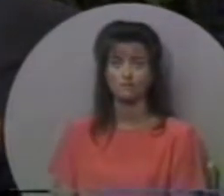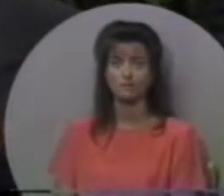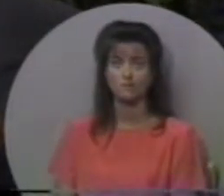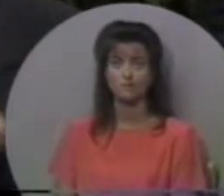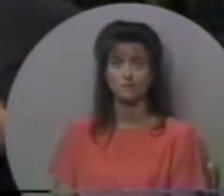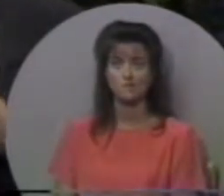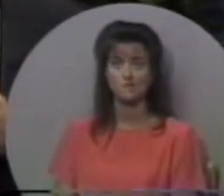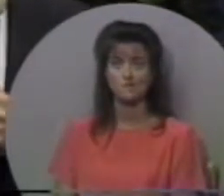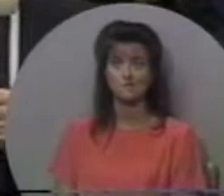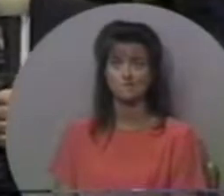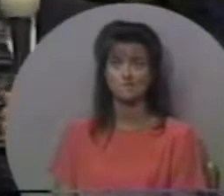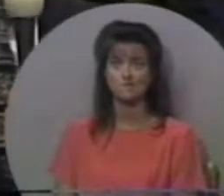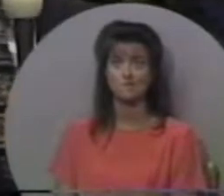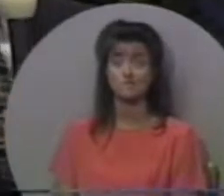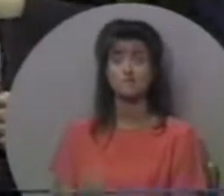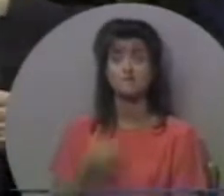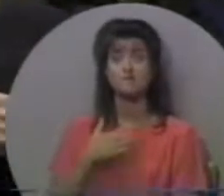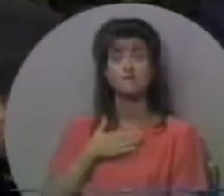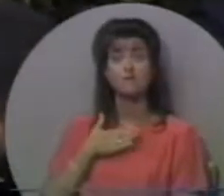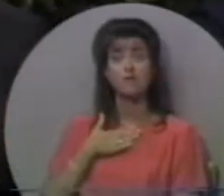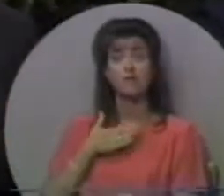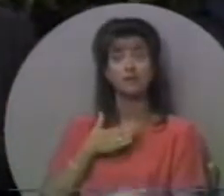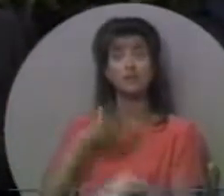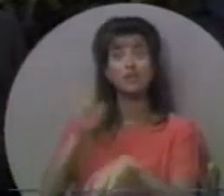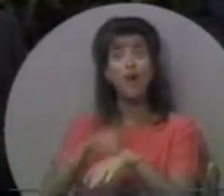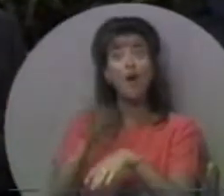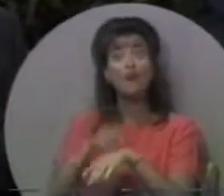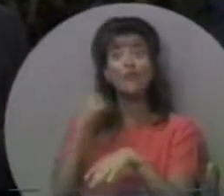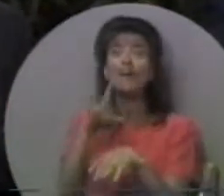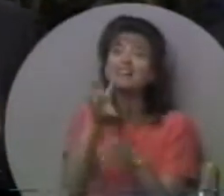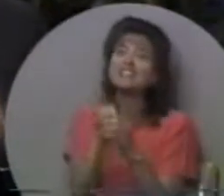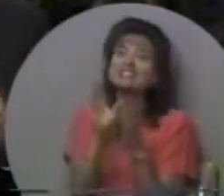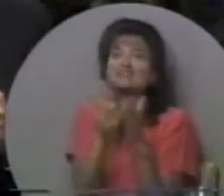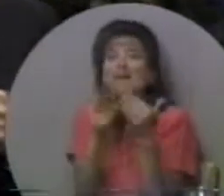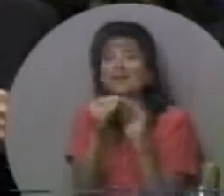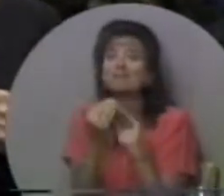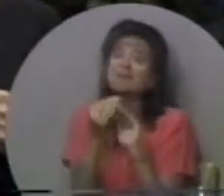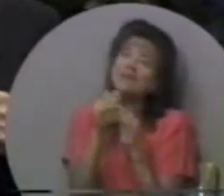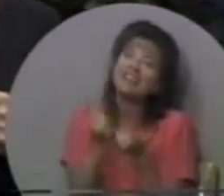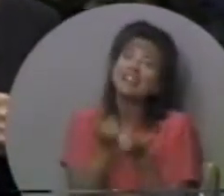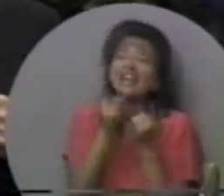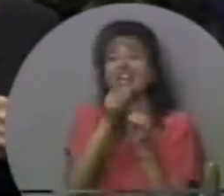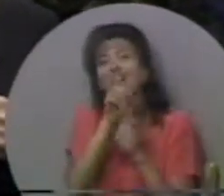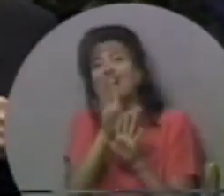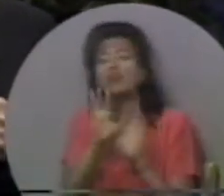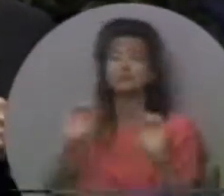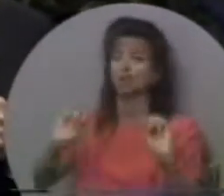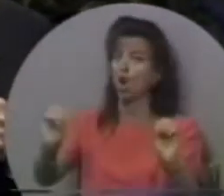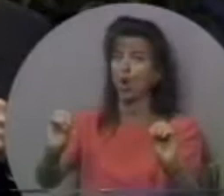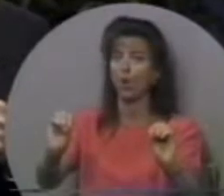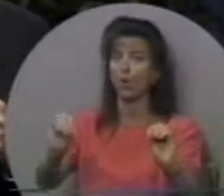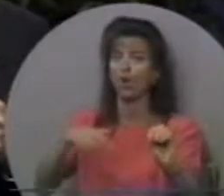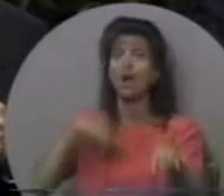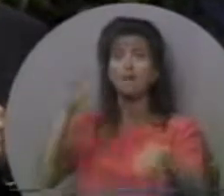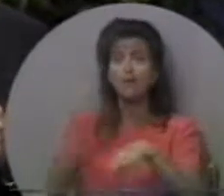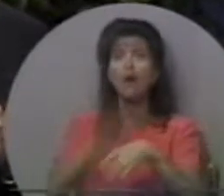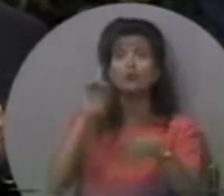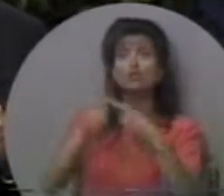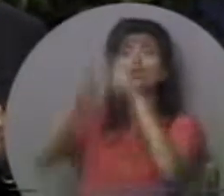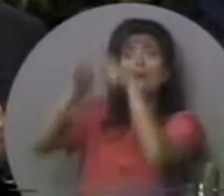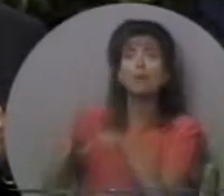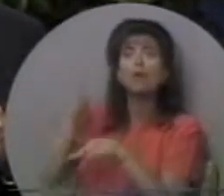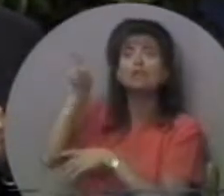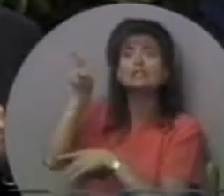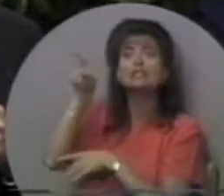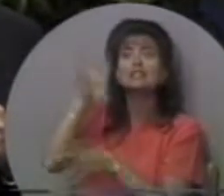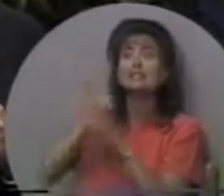Я не покликаний, щоб сидіти в якомусь невеликому зібранні. Я покликаний до